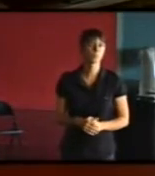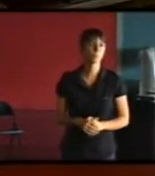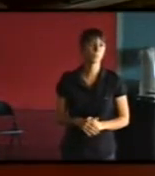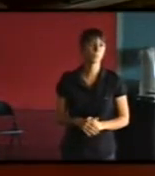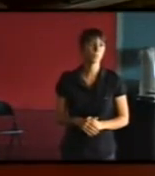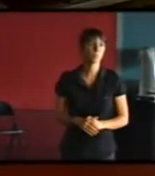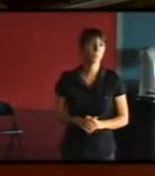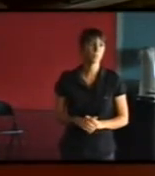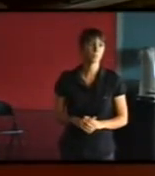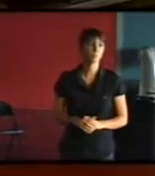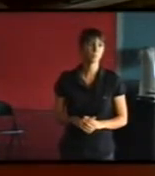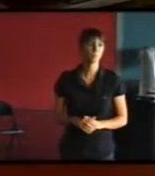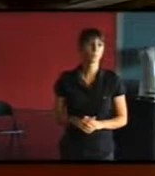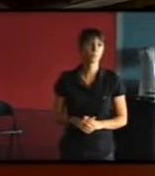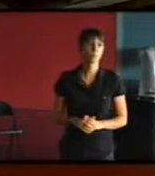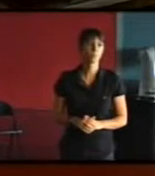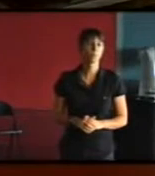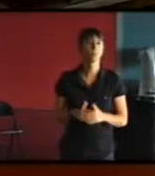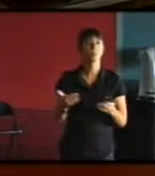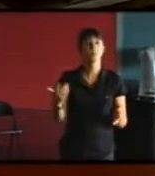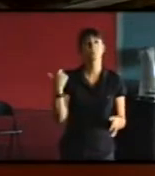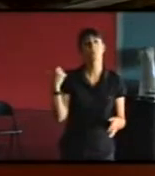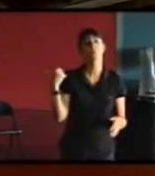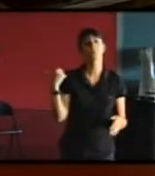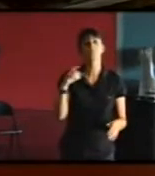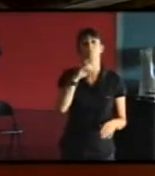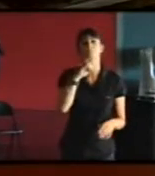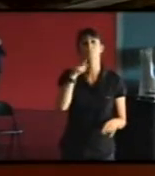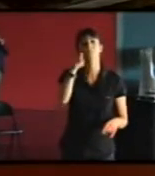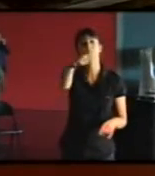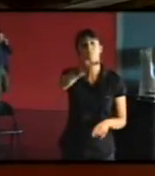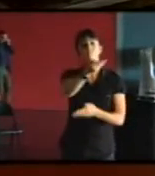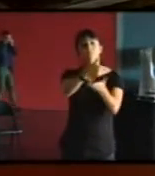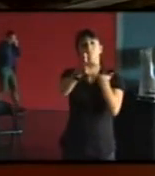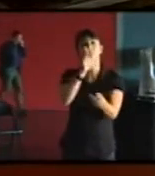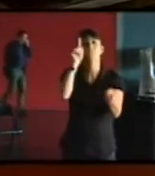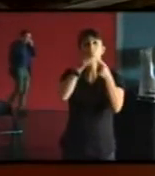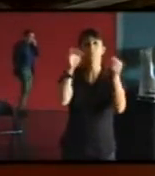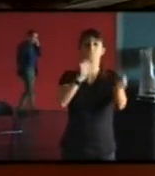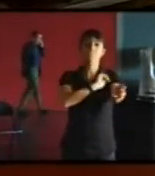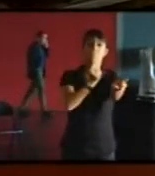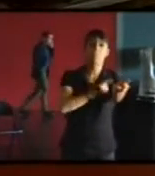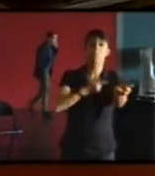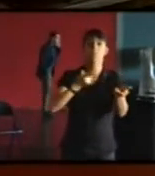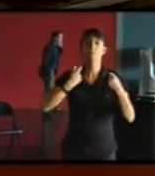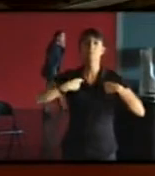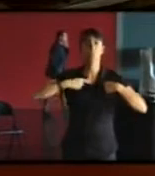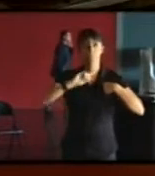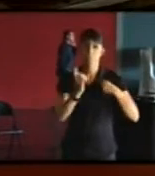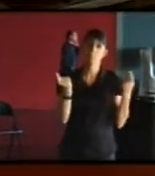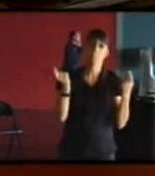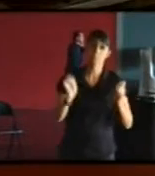oui vous parlez d'économie d'énergie je suis tout à fait d'accord mais je m'aperçois pour avoir